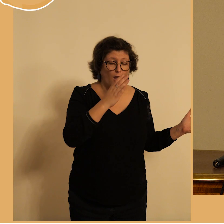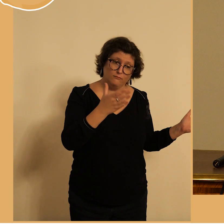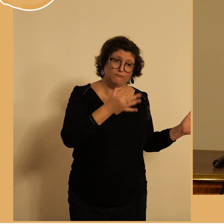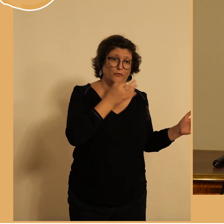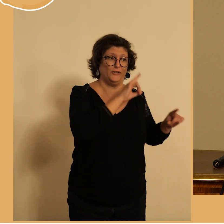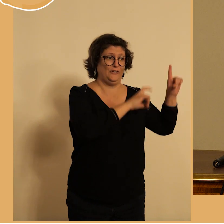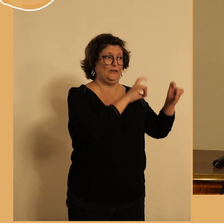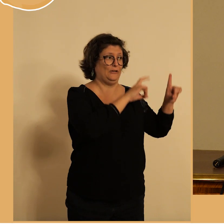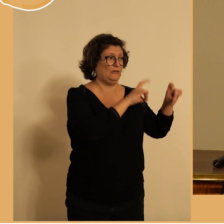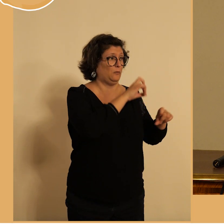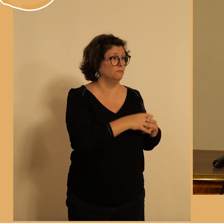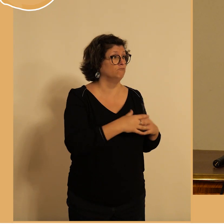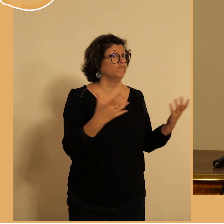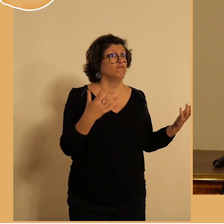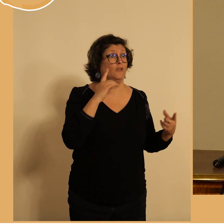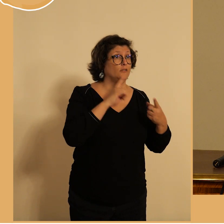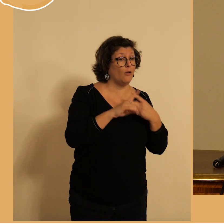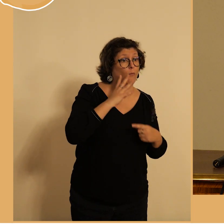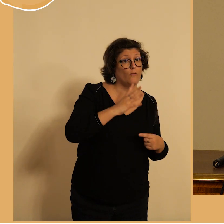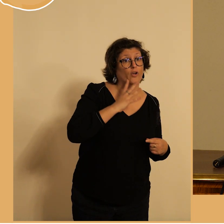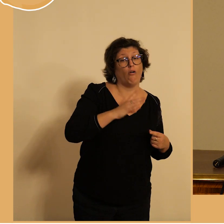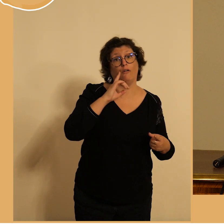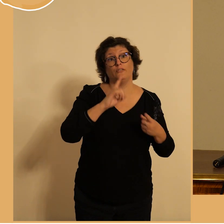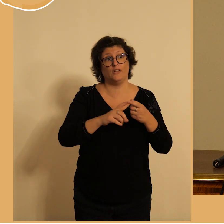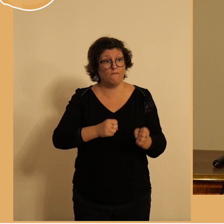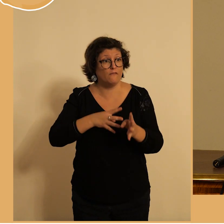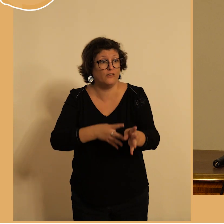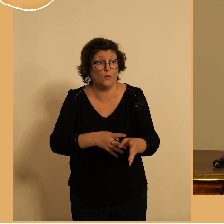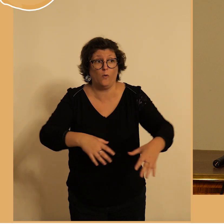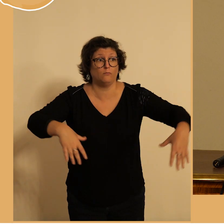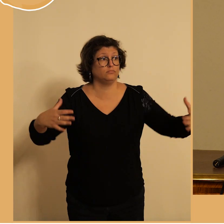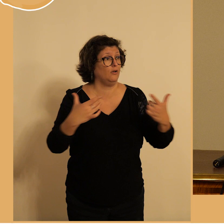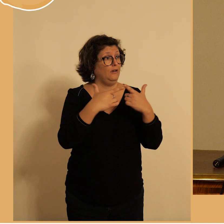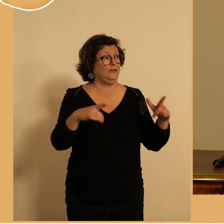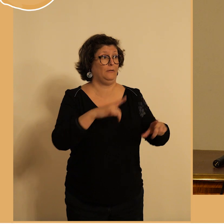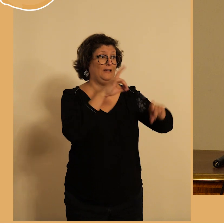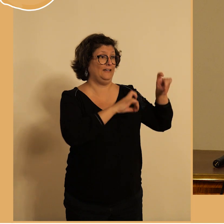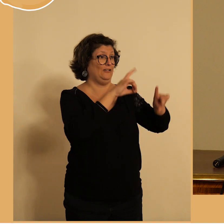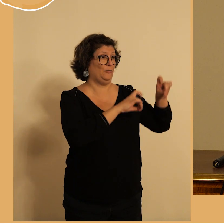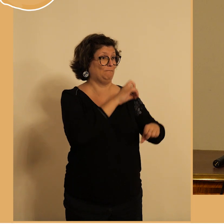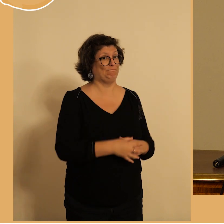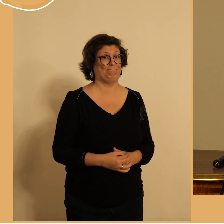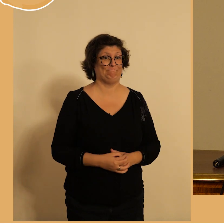sur la conférence sur la pratique du vélo ou comme vous voulez profitez-en pour échanger